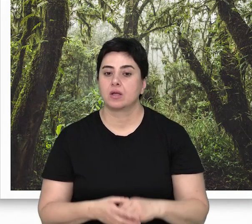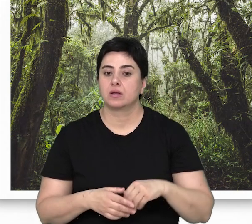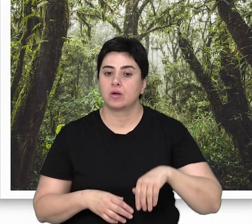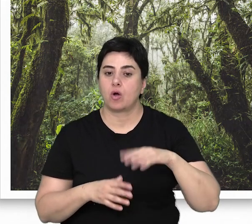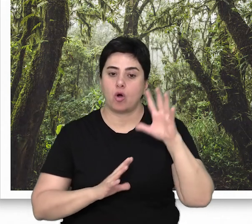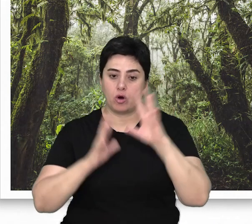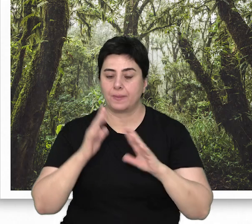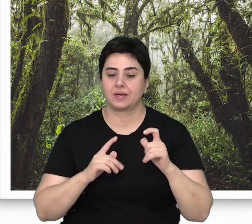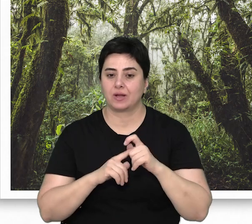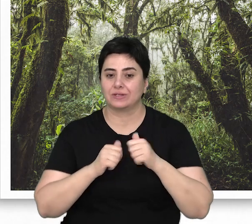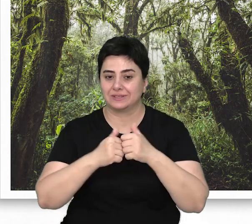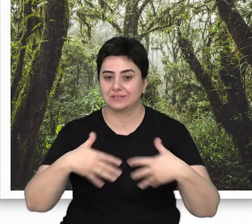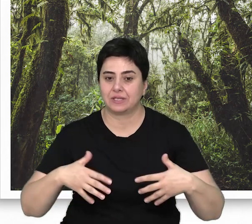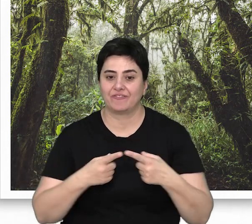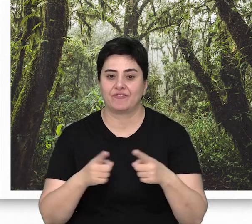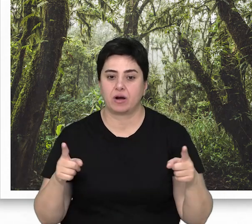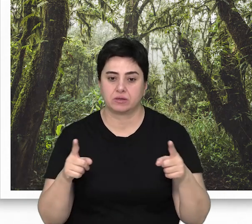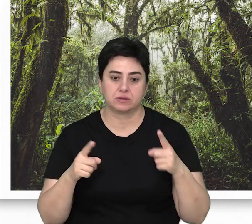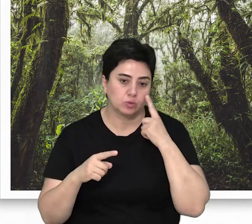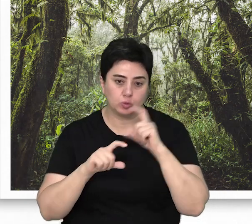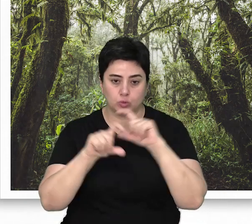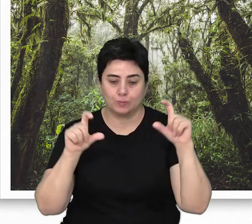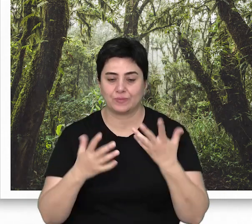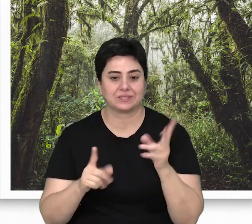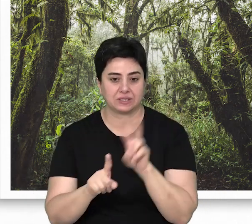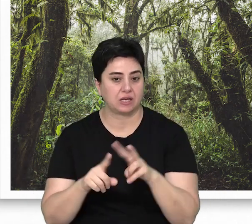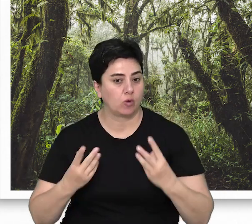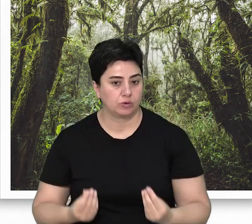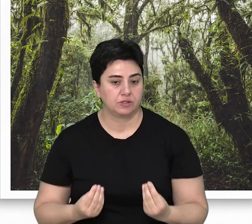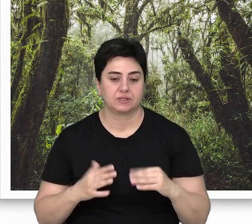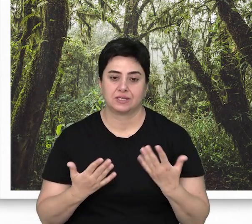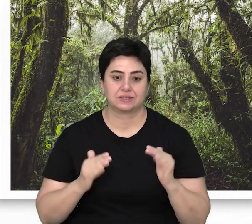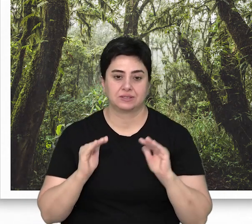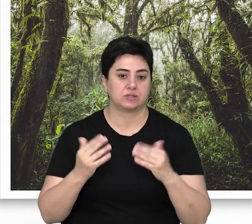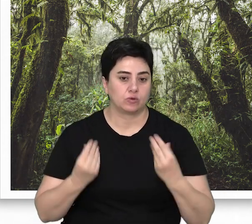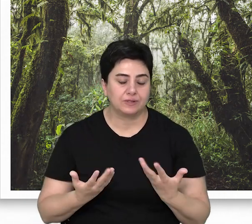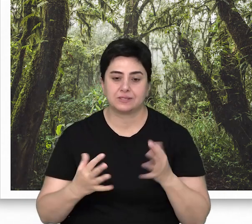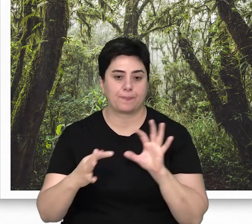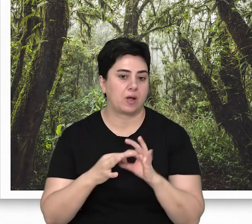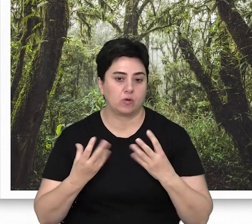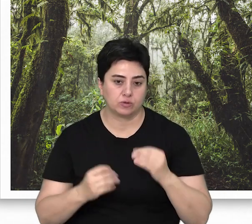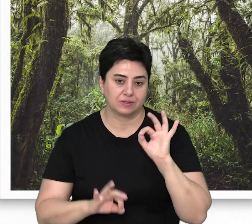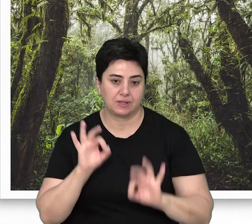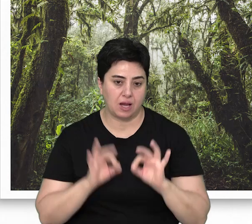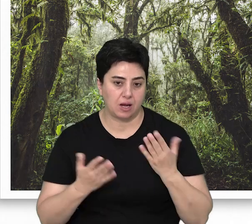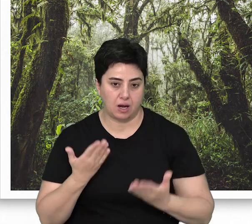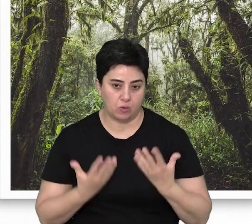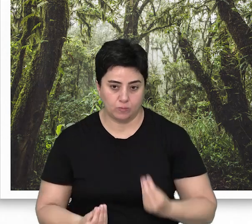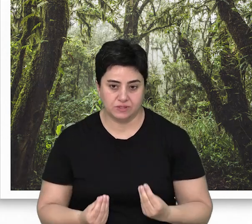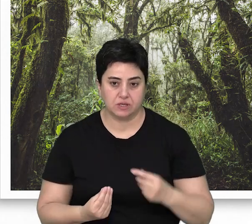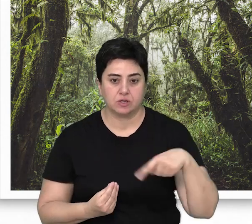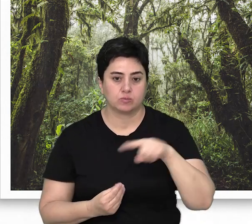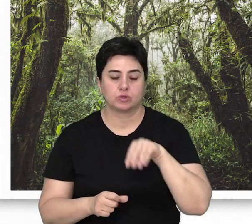Özellikle de orman ekosisteminin farklı sektörlere nasıl katkı sağladığının ya da nasıl etkilediğinin irdelenmesi,